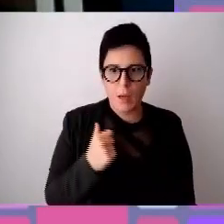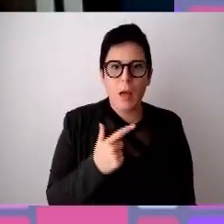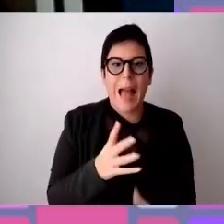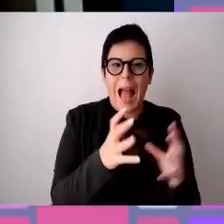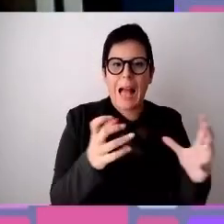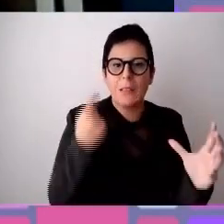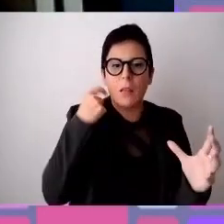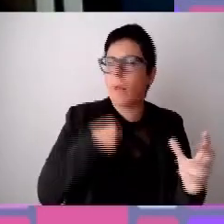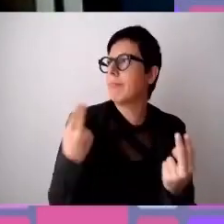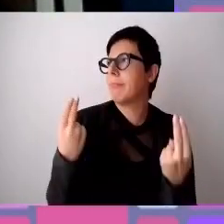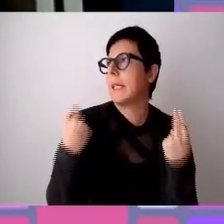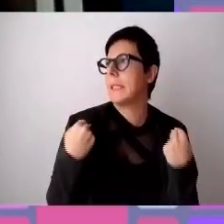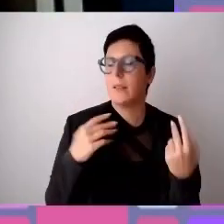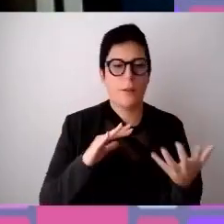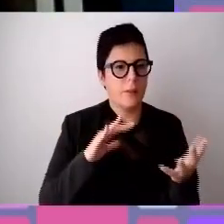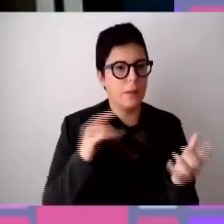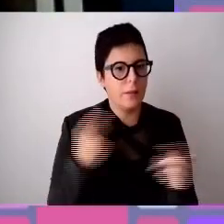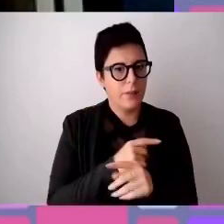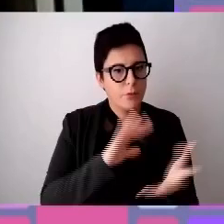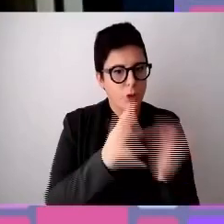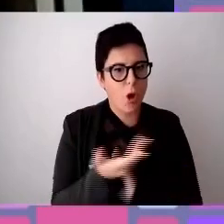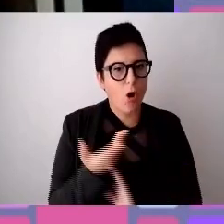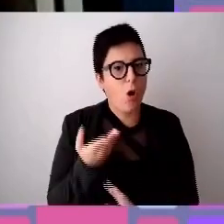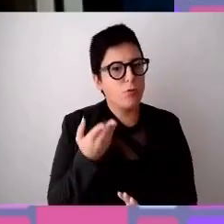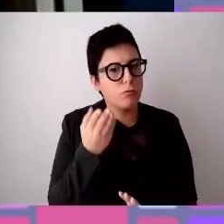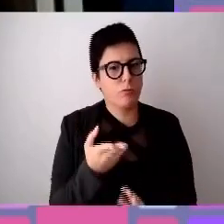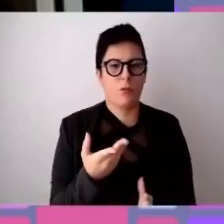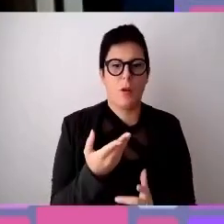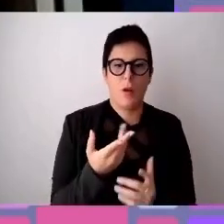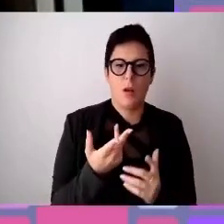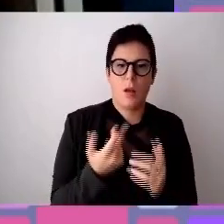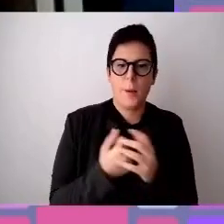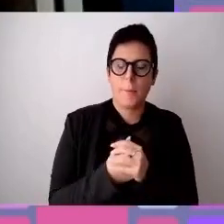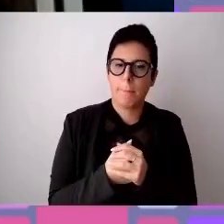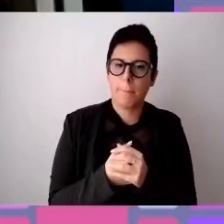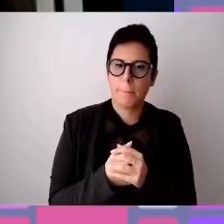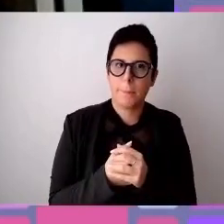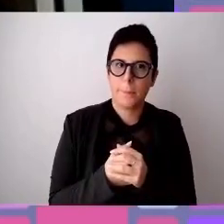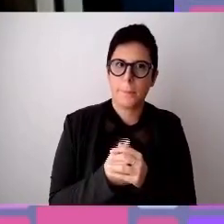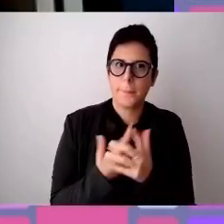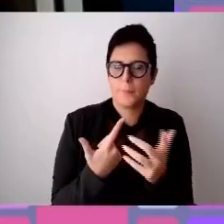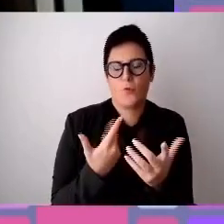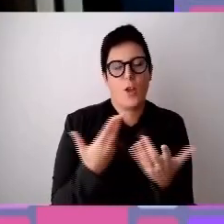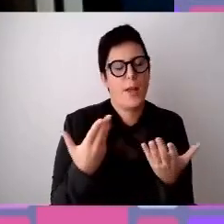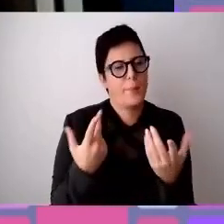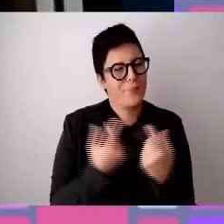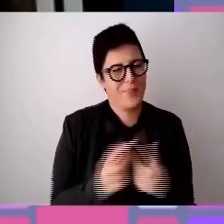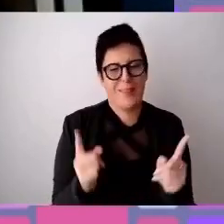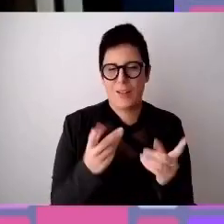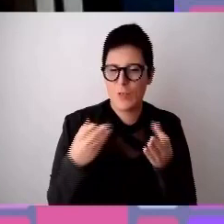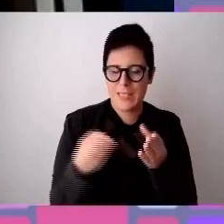atteggiamenti passivi. Oggi invece si progetta andare a oltre, eccetera. La strada, ho la sensazione che si sia, chiedo anche